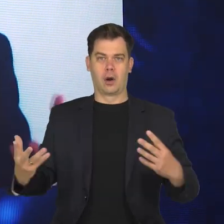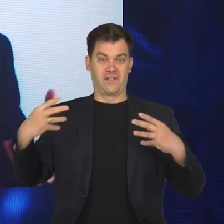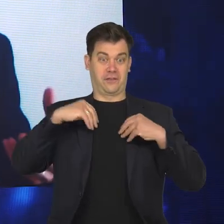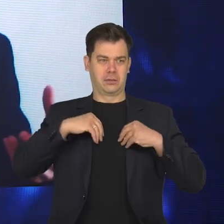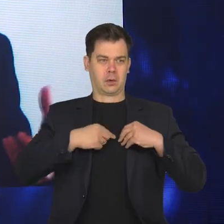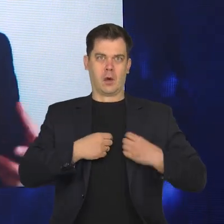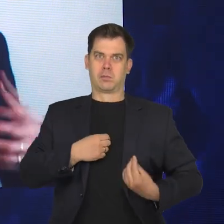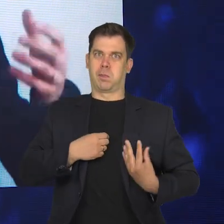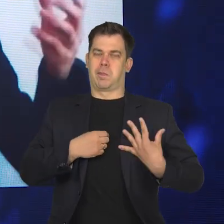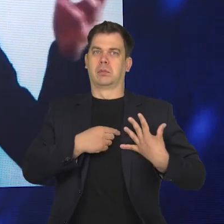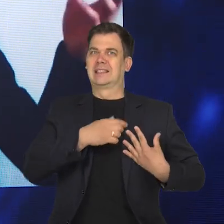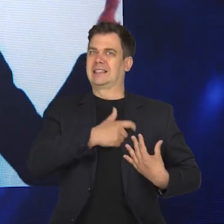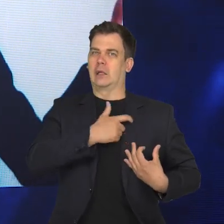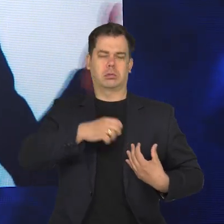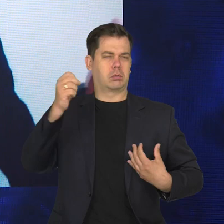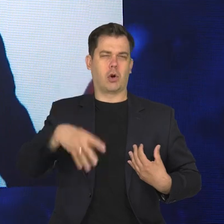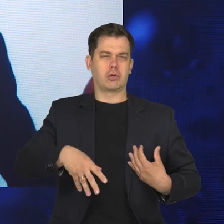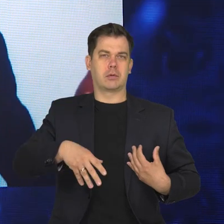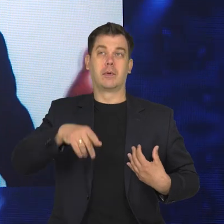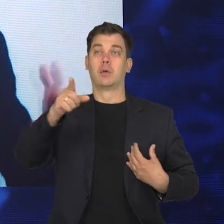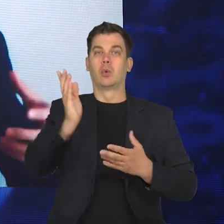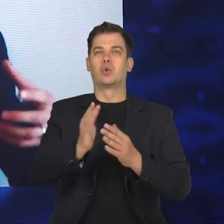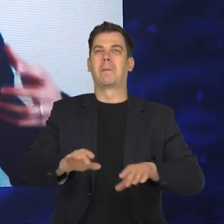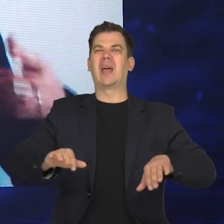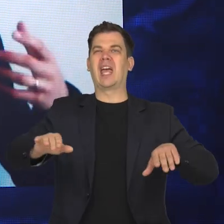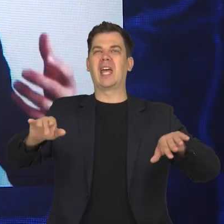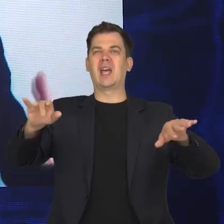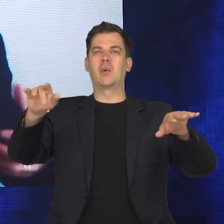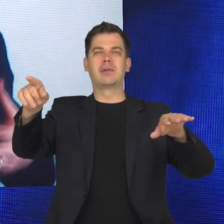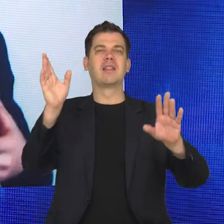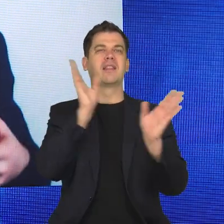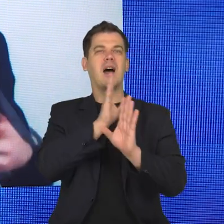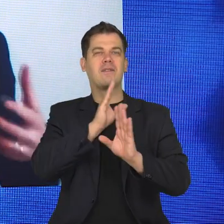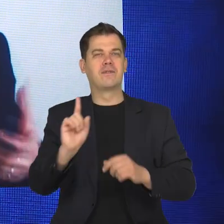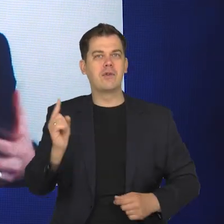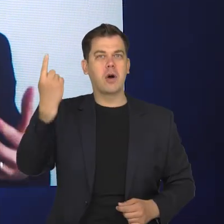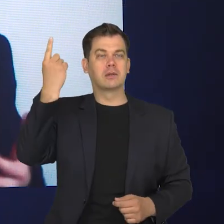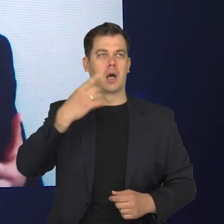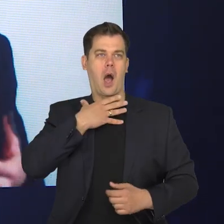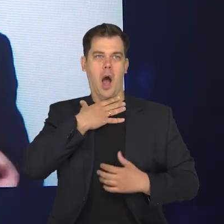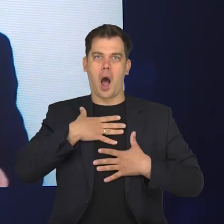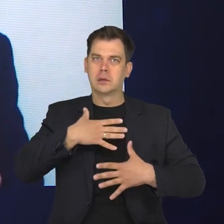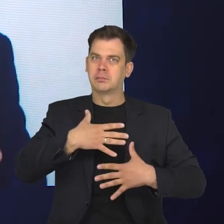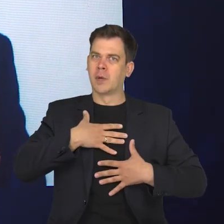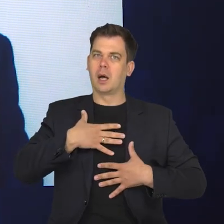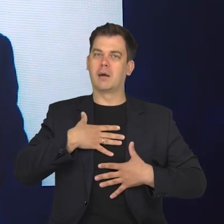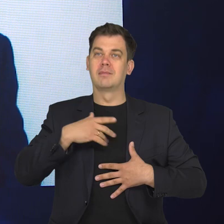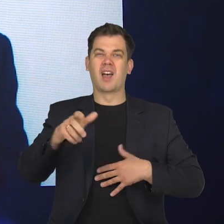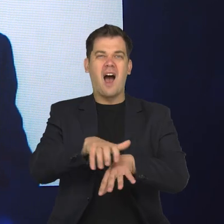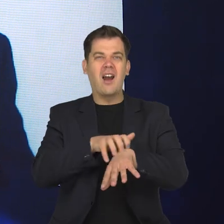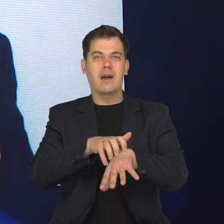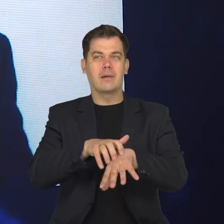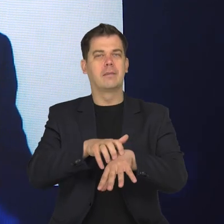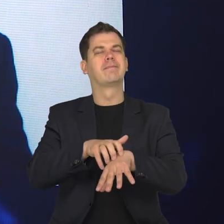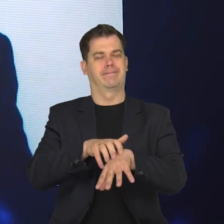ona się pojawia. Jest zaraz sezon pylenia, zaraz zaczną się poważniejsze objawy astmy, alergii, więc jestem przekonany,